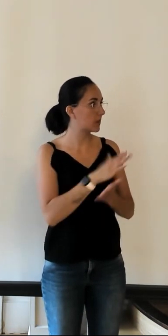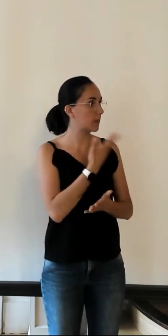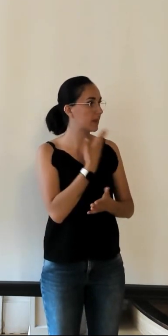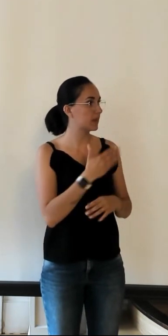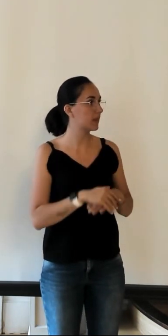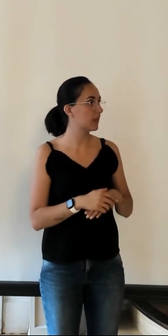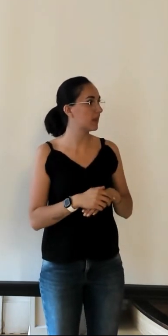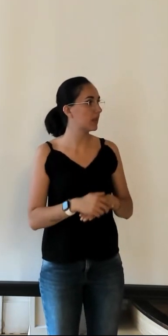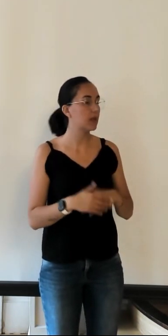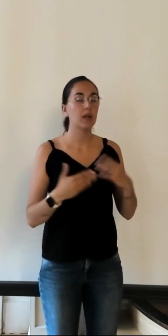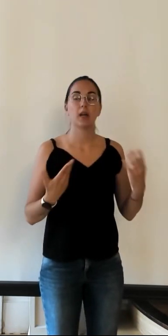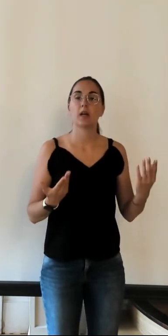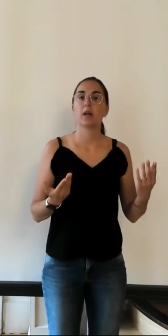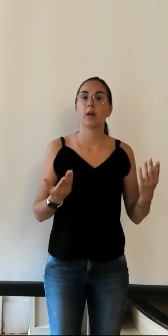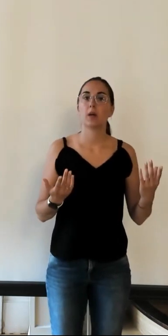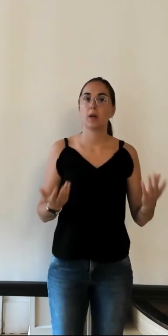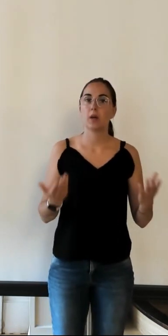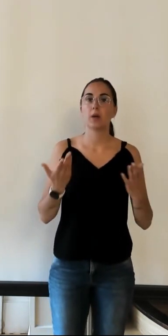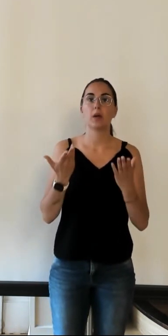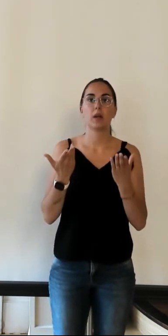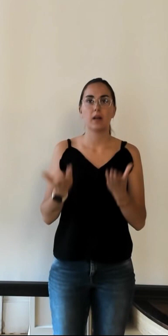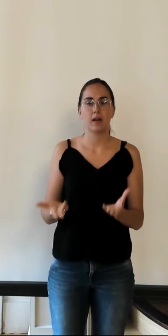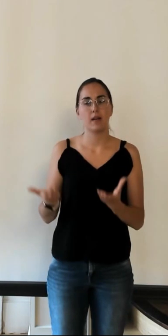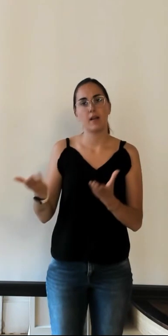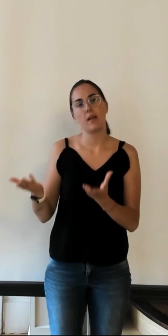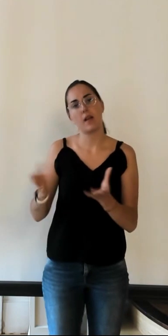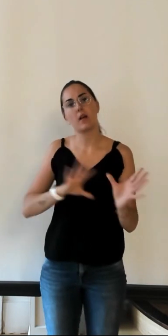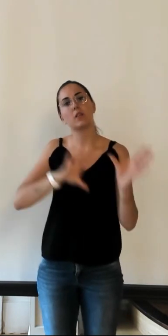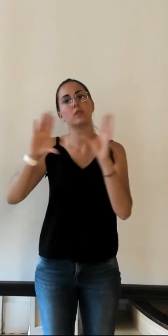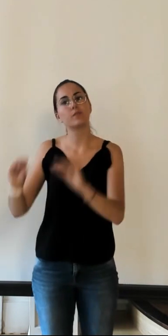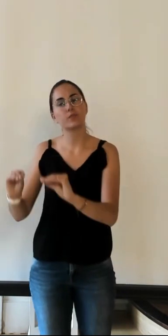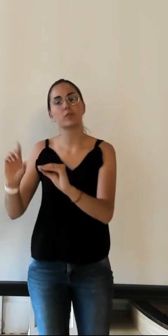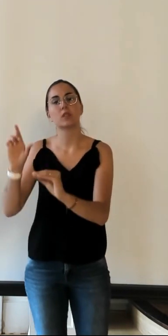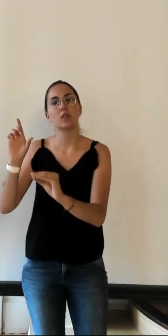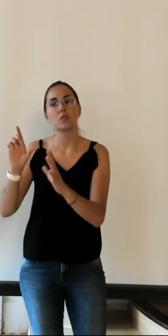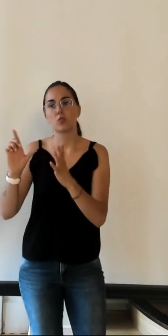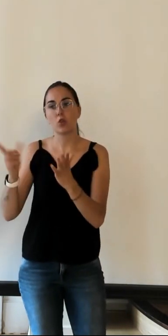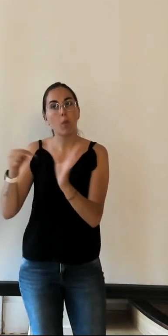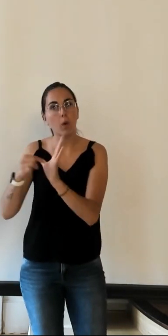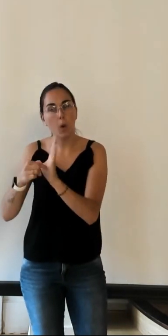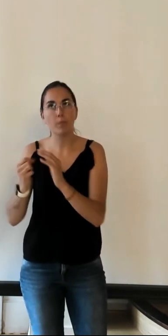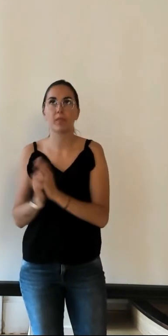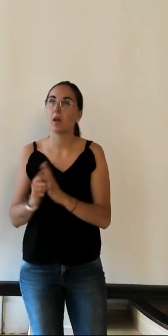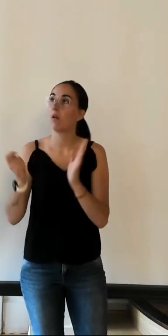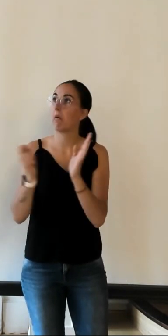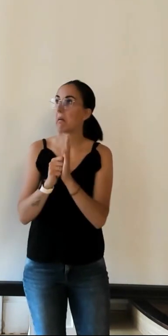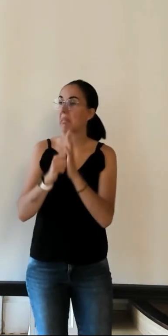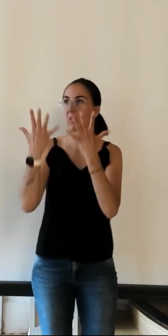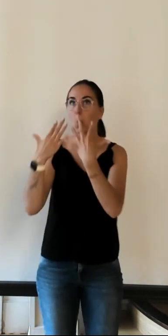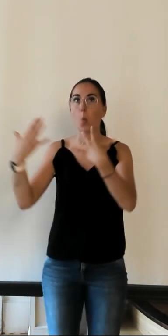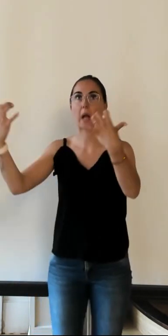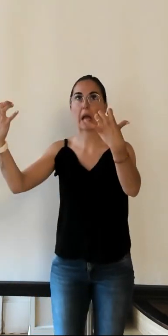quand est-ce qu'il a été installé où il est actuellement au Passy alors c'est au moment du palais des congrès c